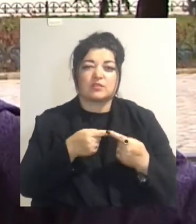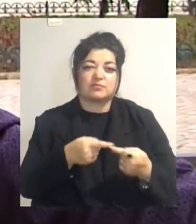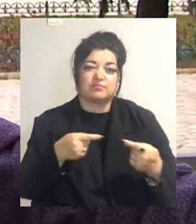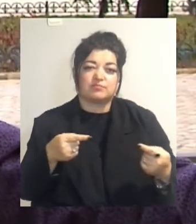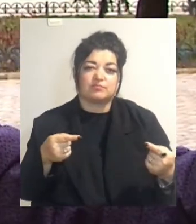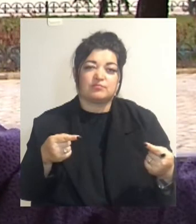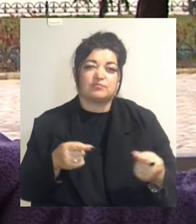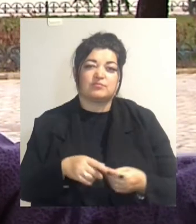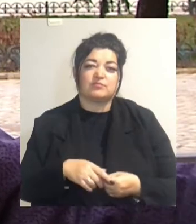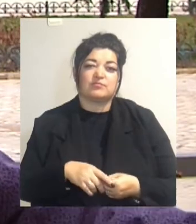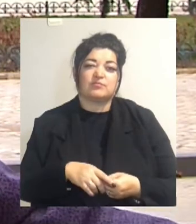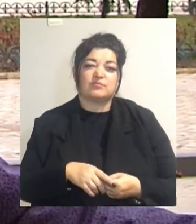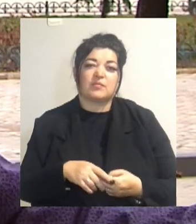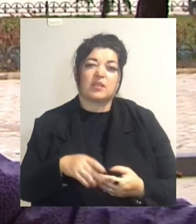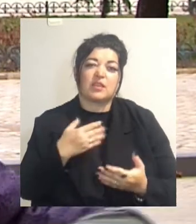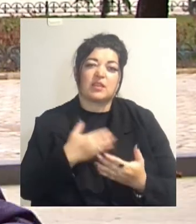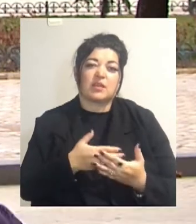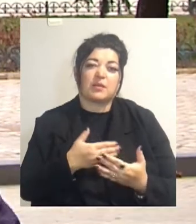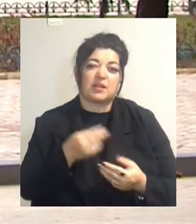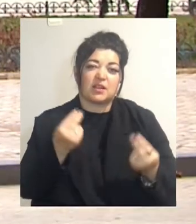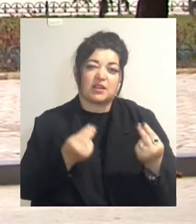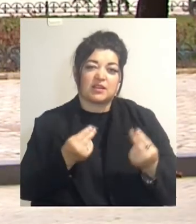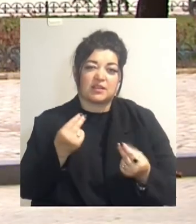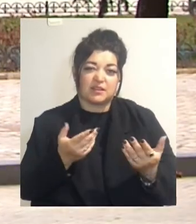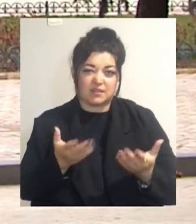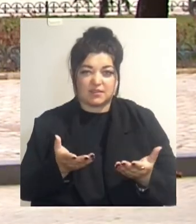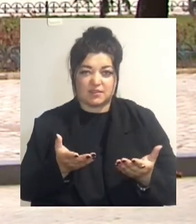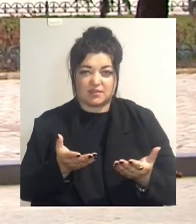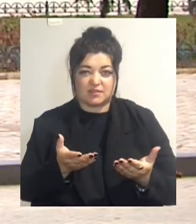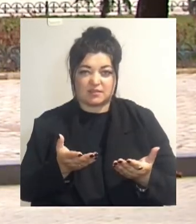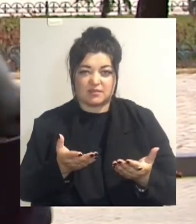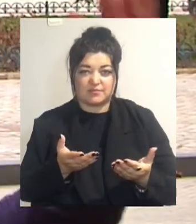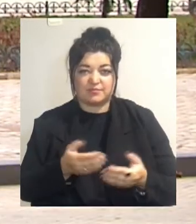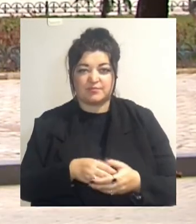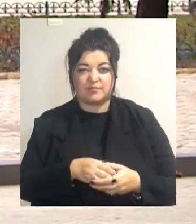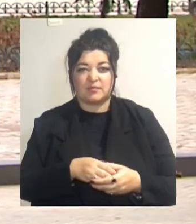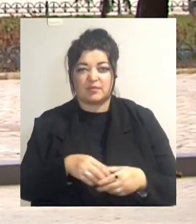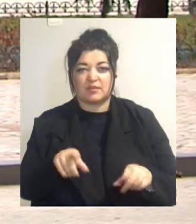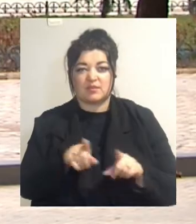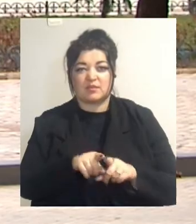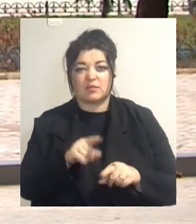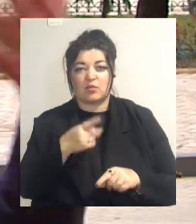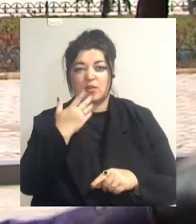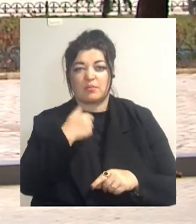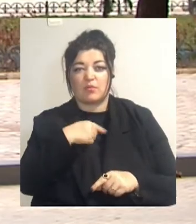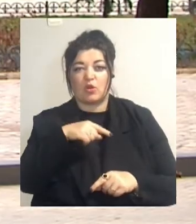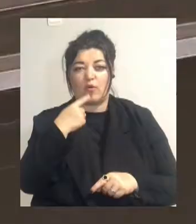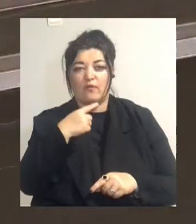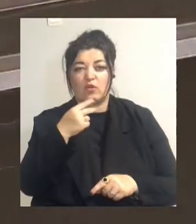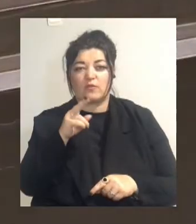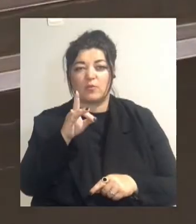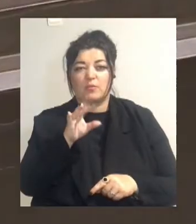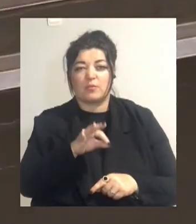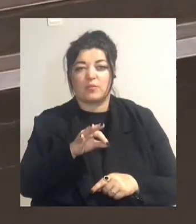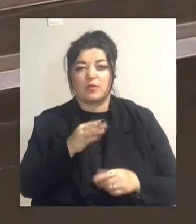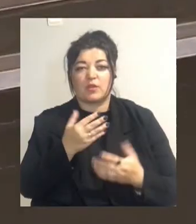про, наприклад, ігри, де використовується одеська архітектура, ми говоримо про спецефекти в кіно.